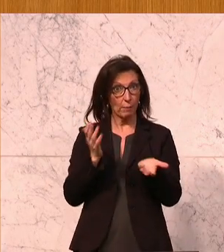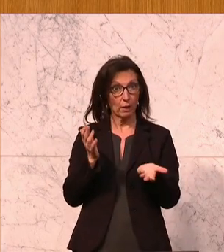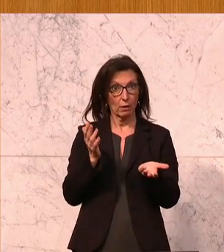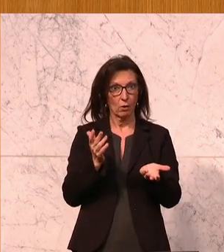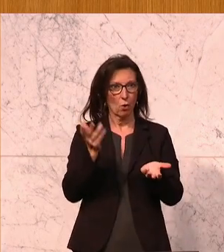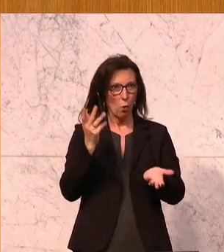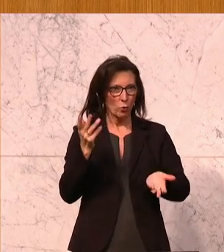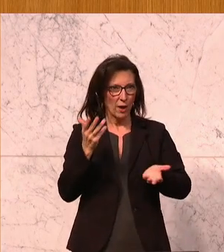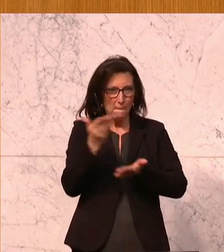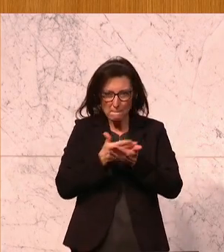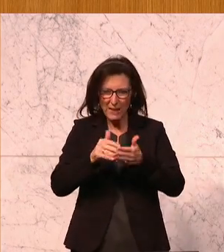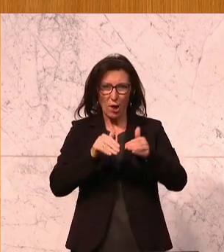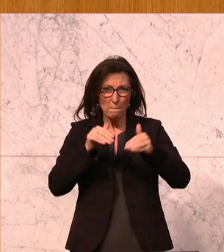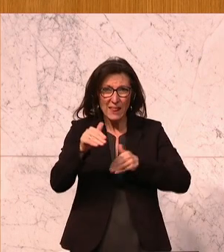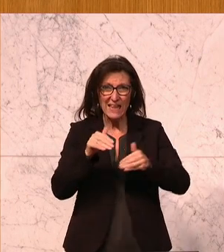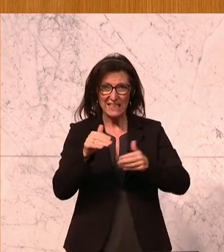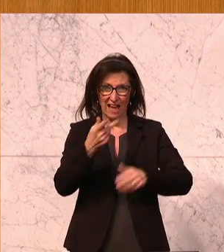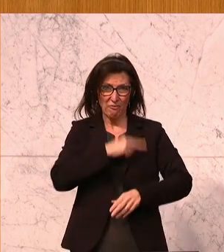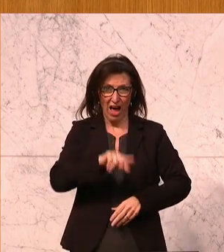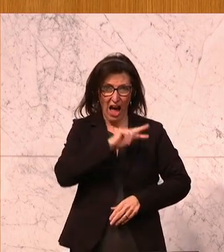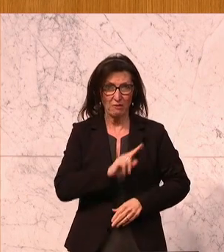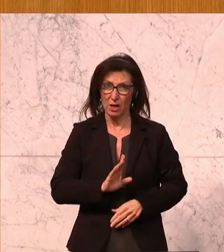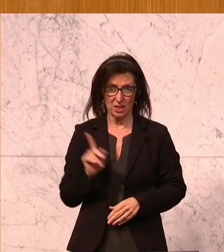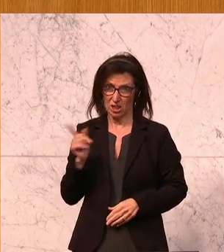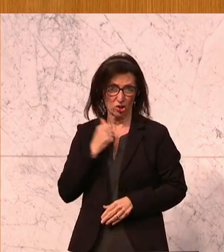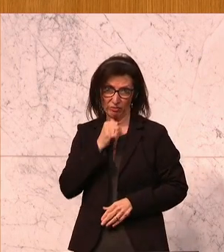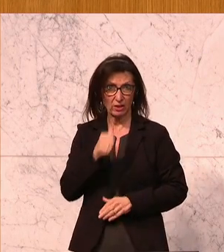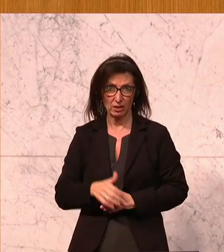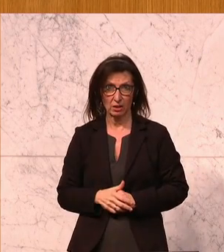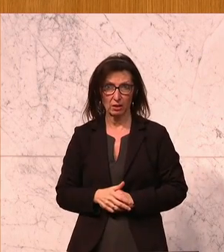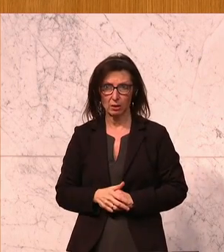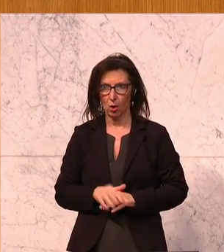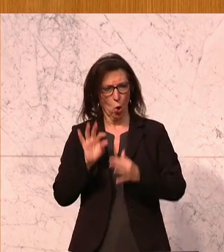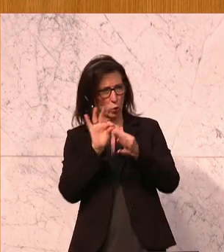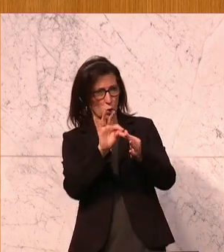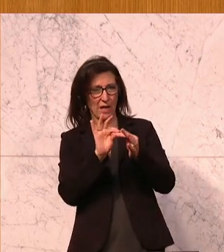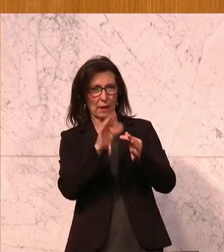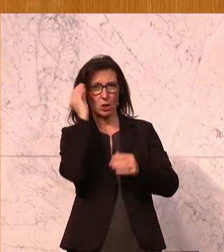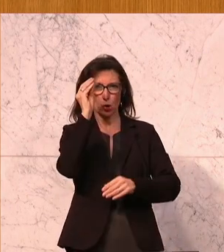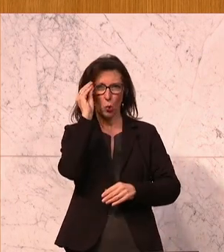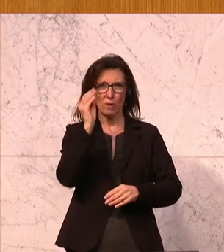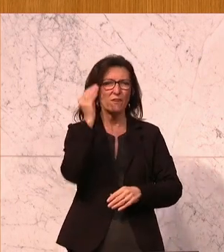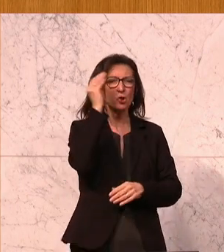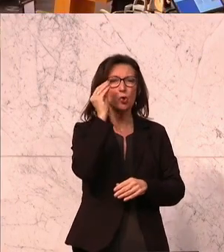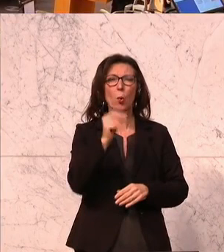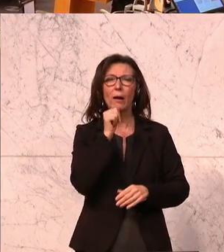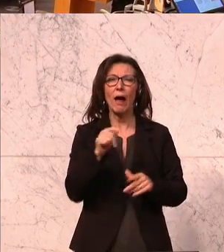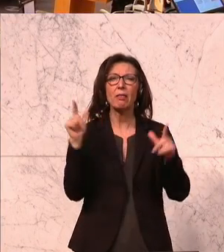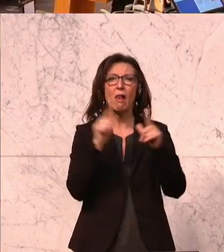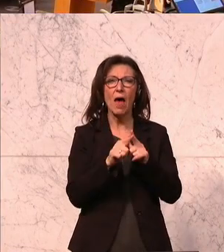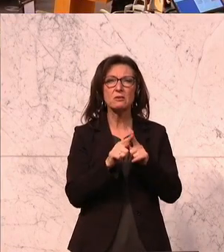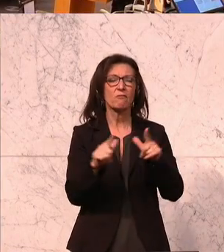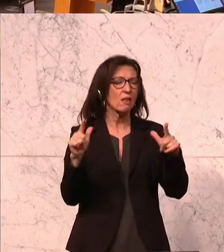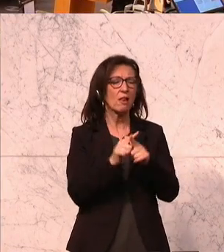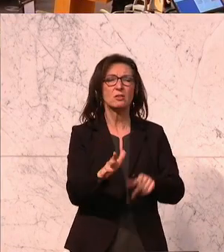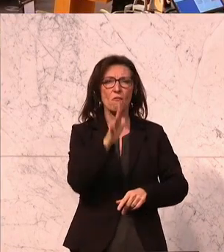eines Bildungsministers ganz offensichtlich nicht gewachsen. Und wenn wir im schulischen Kontext bleiben, wer seine Leistung in der Schule nicht bringt, bleibt sitzen.